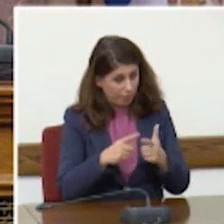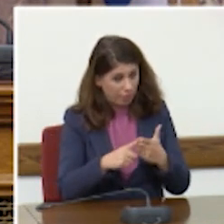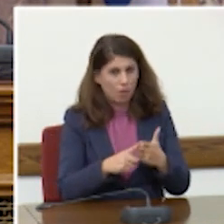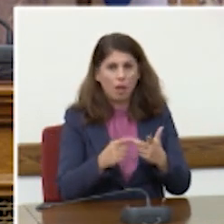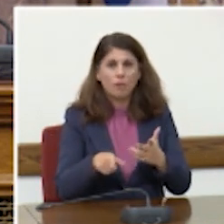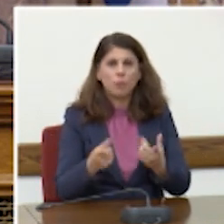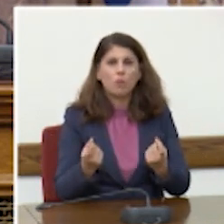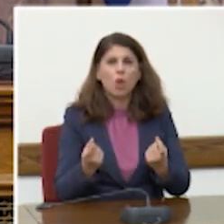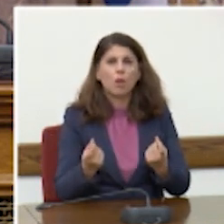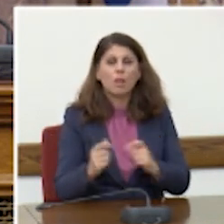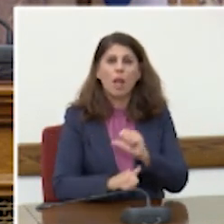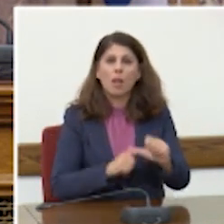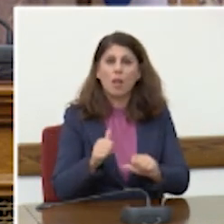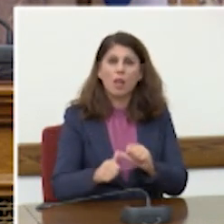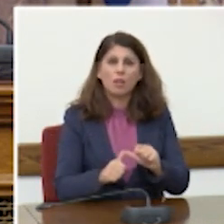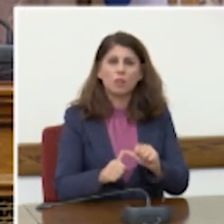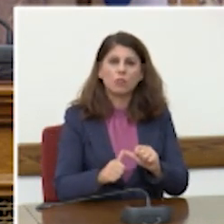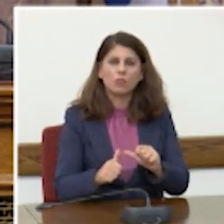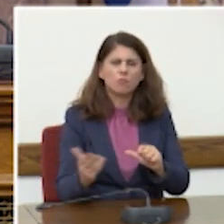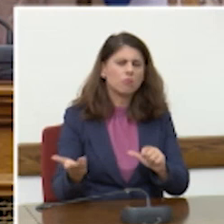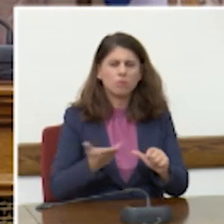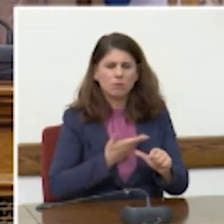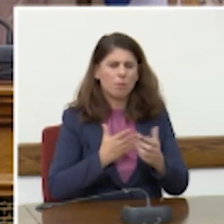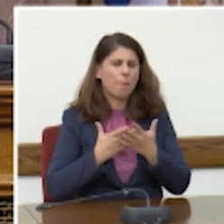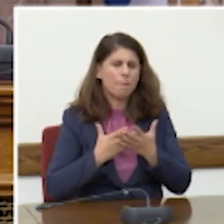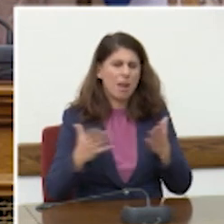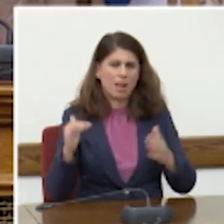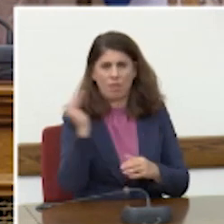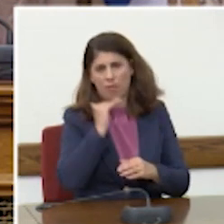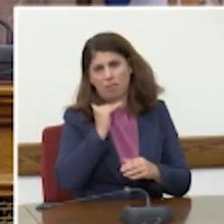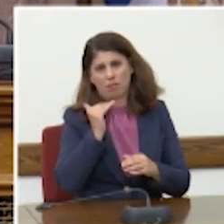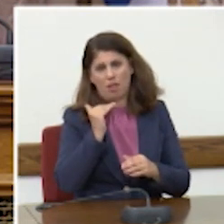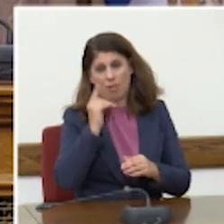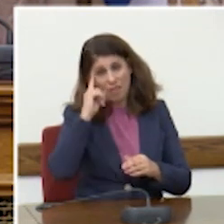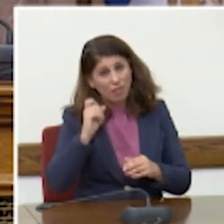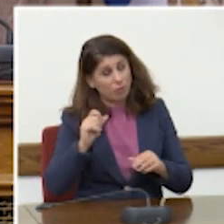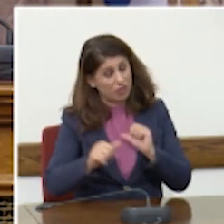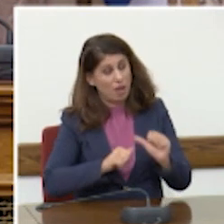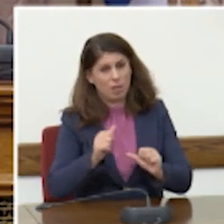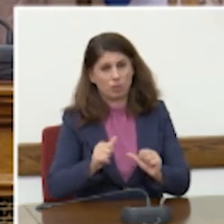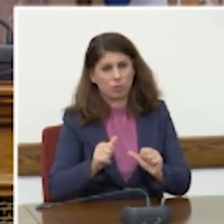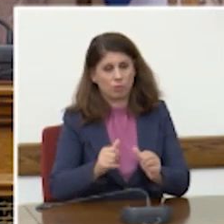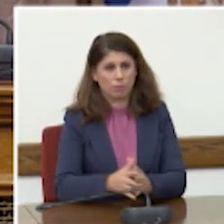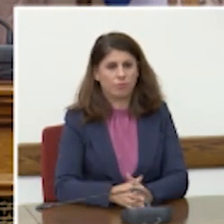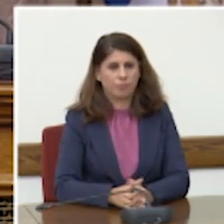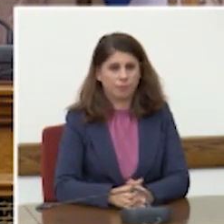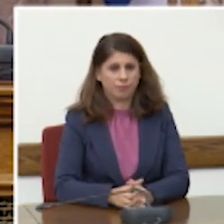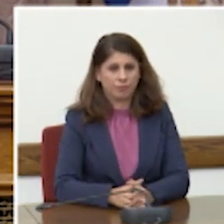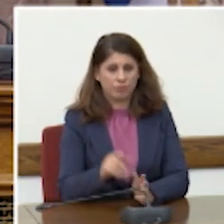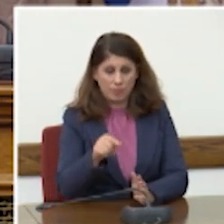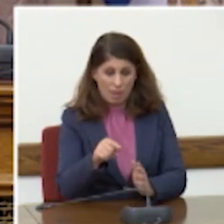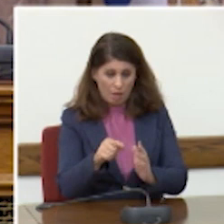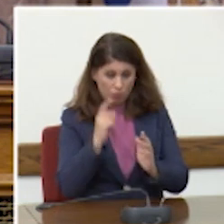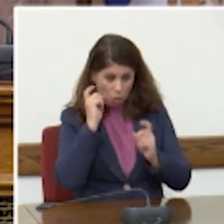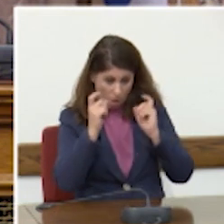αλλάζουν με συγκλονιστικά μεγάλη ταχύτητα. Στην εξίσωση προστίθεται επίσης